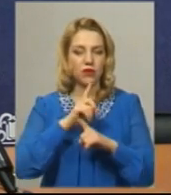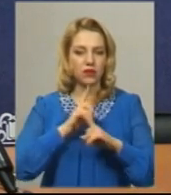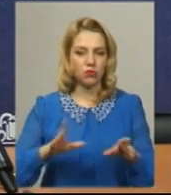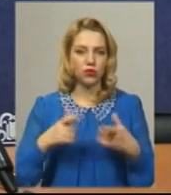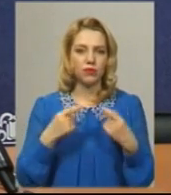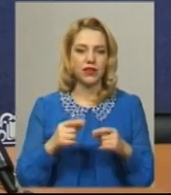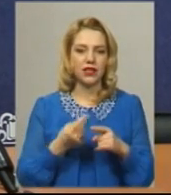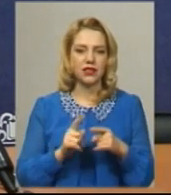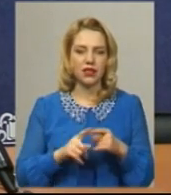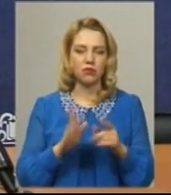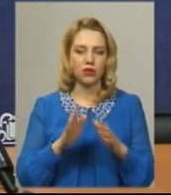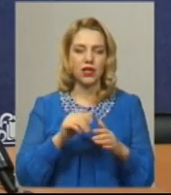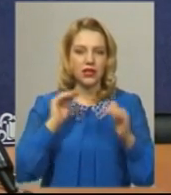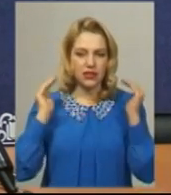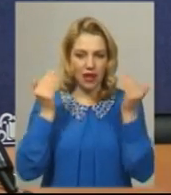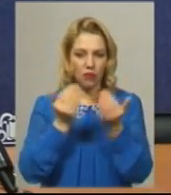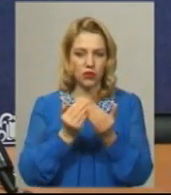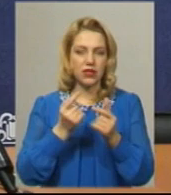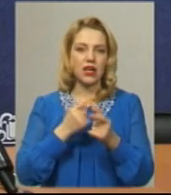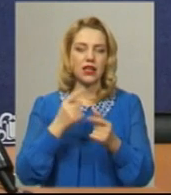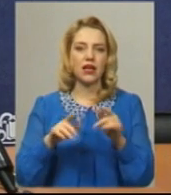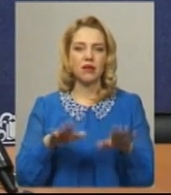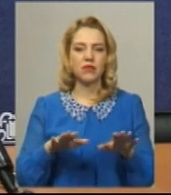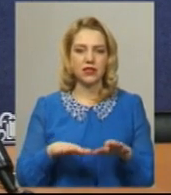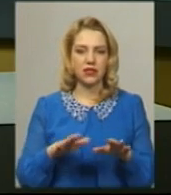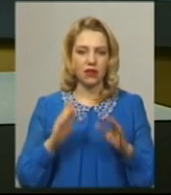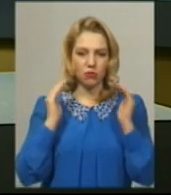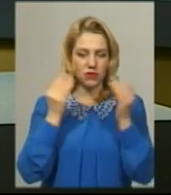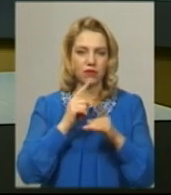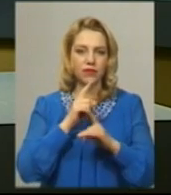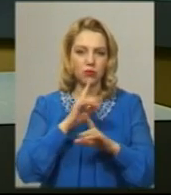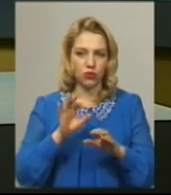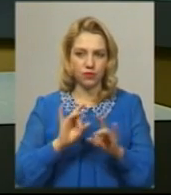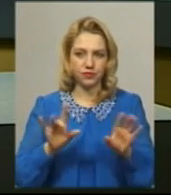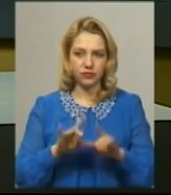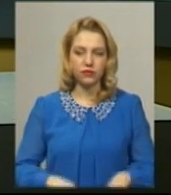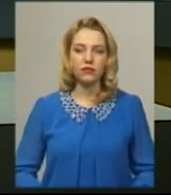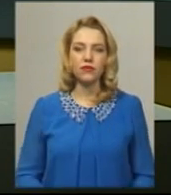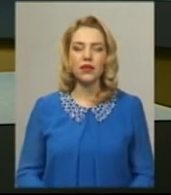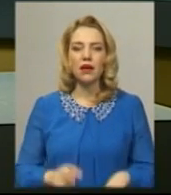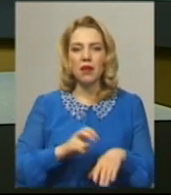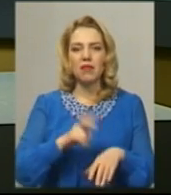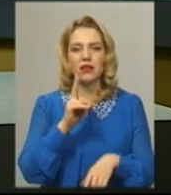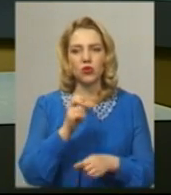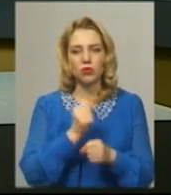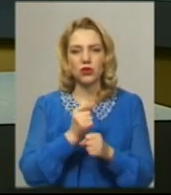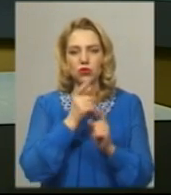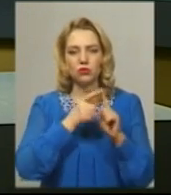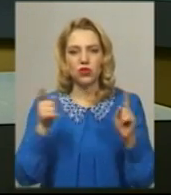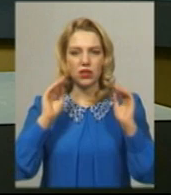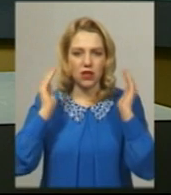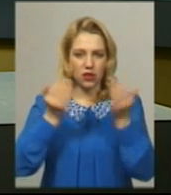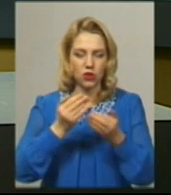тобто, де буде ця самоізоляція або місця обсервації. Медиків, які працюють на час карантину у